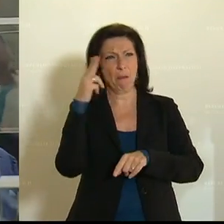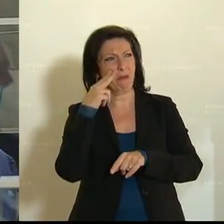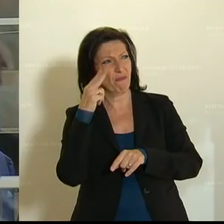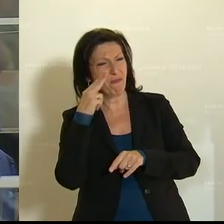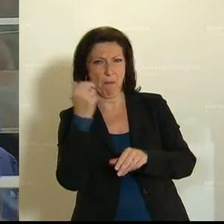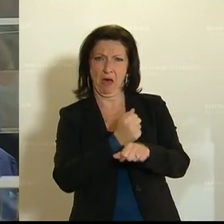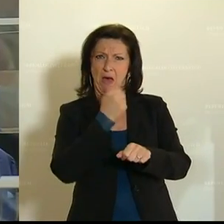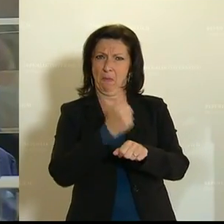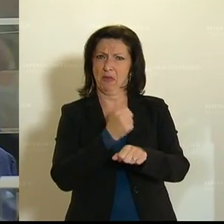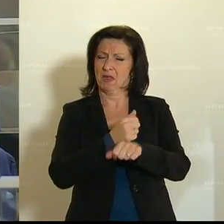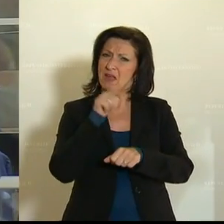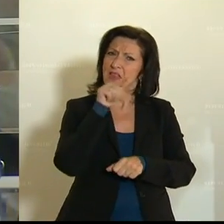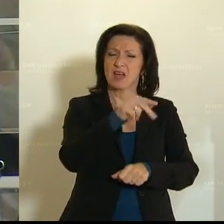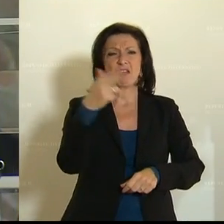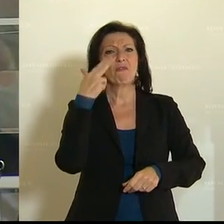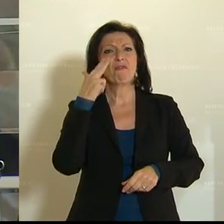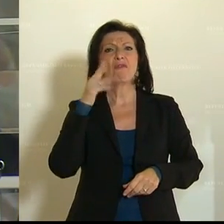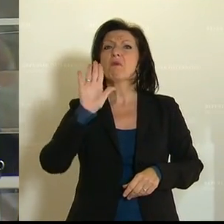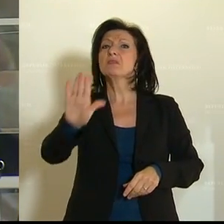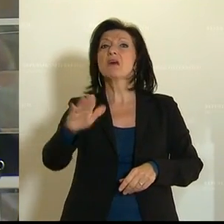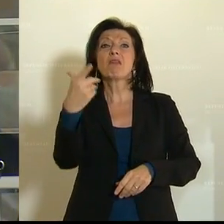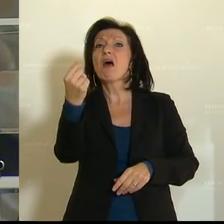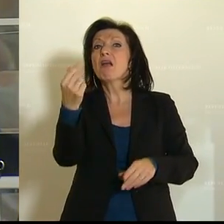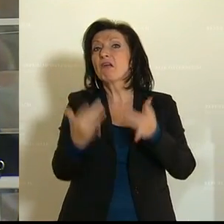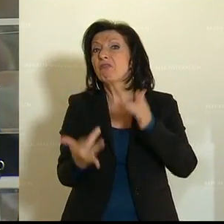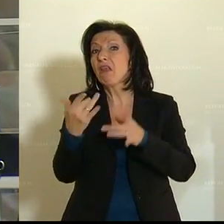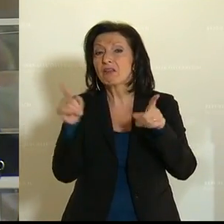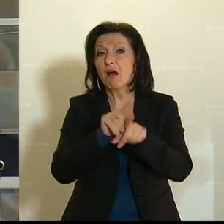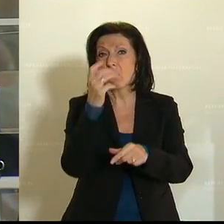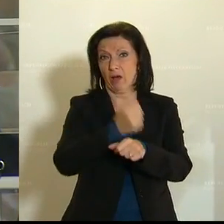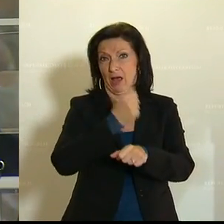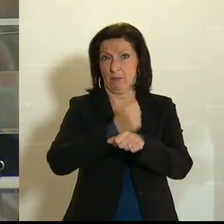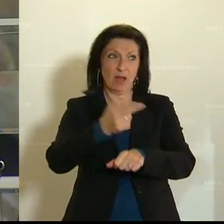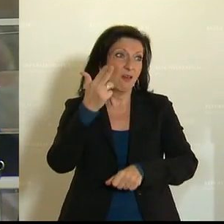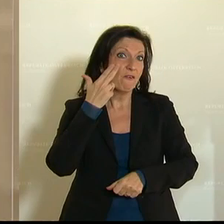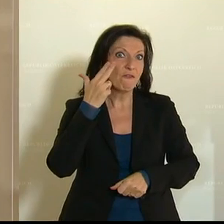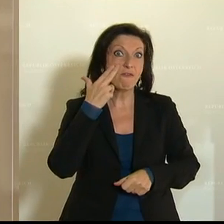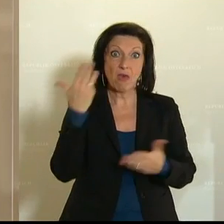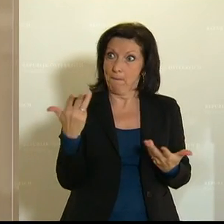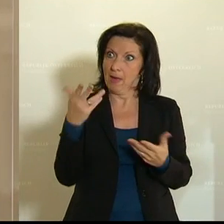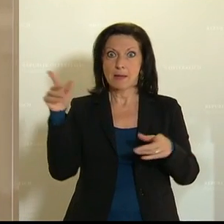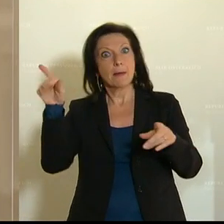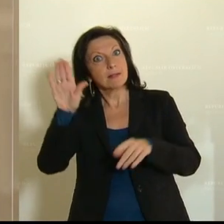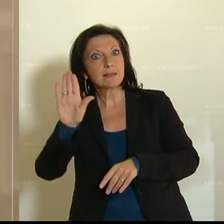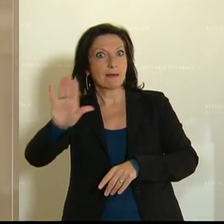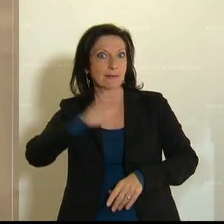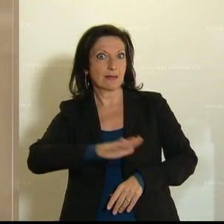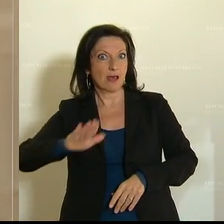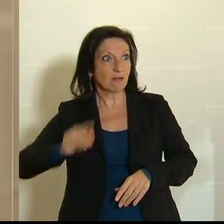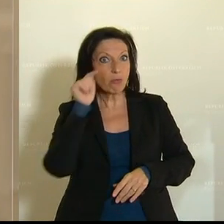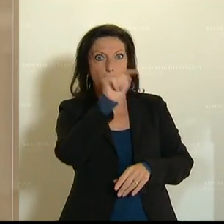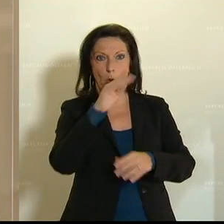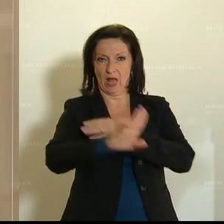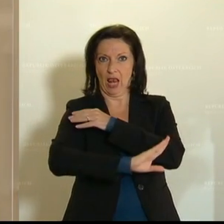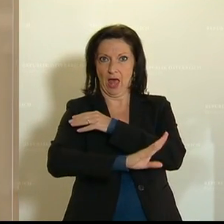Eltern oder ihr Großvater gearbeitet hat. Eine Firma, in der ihre Kinder gerade die Lehre machen. Es sind